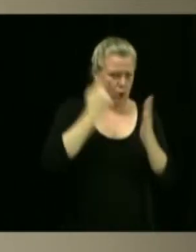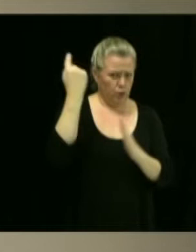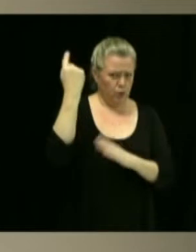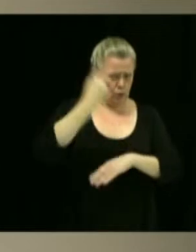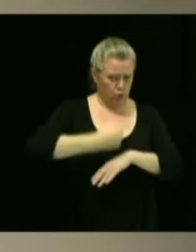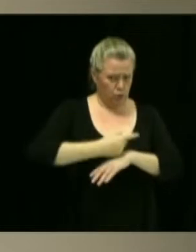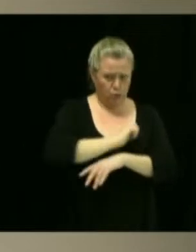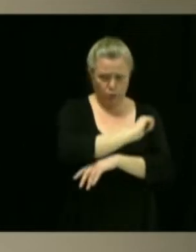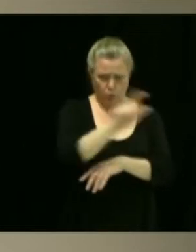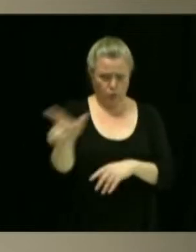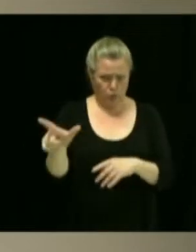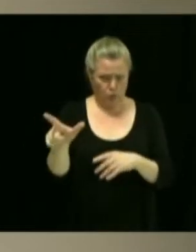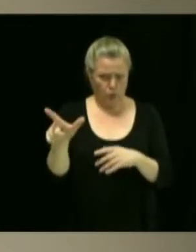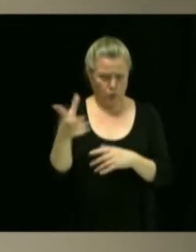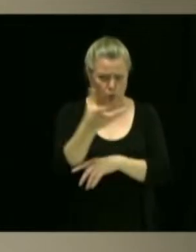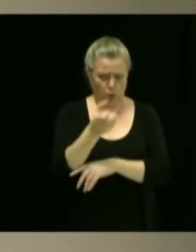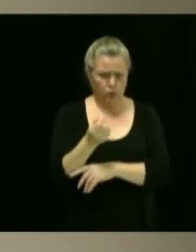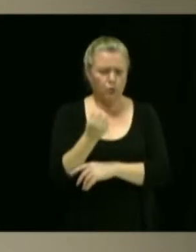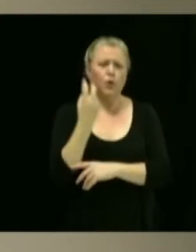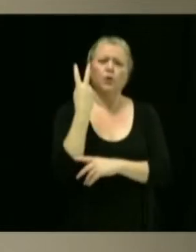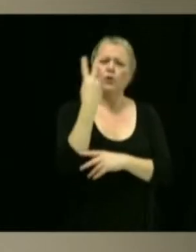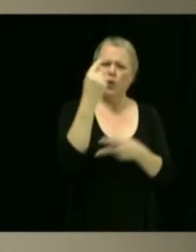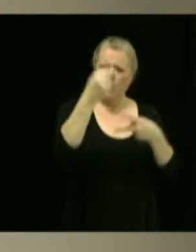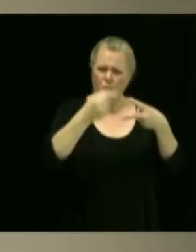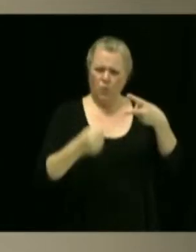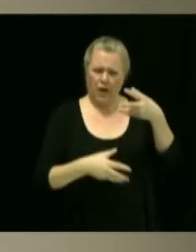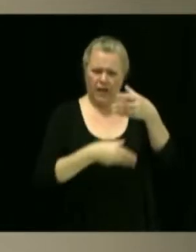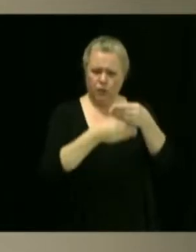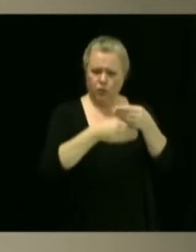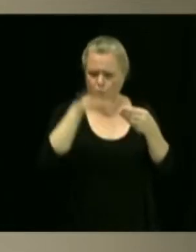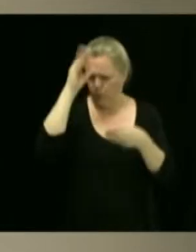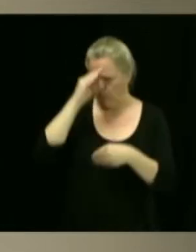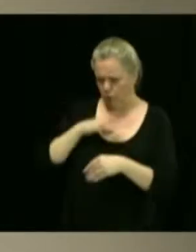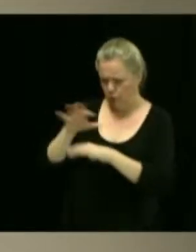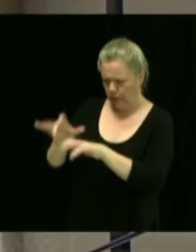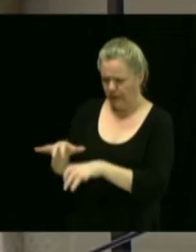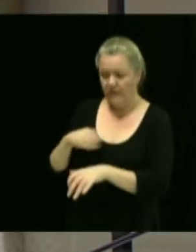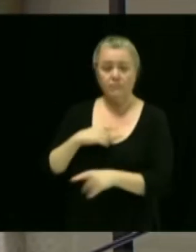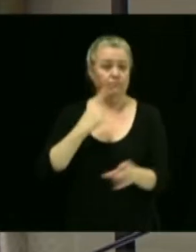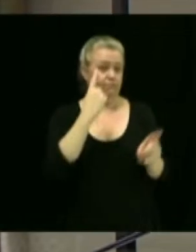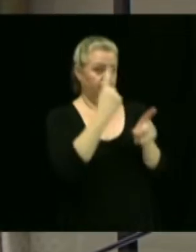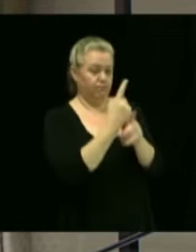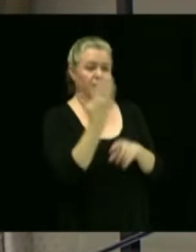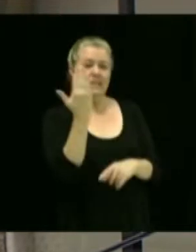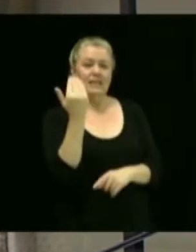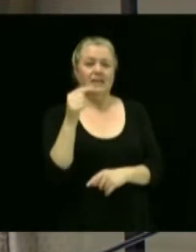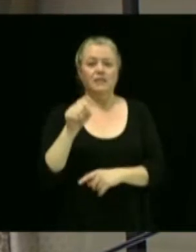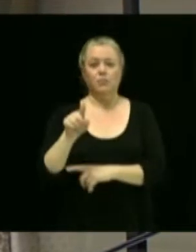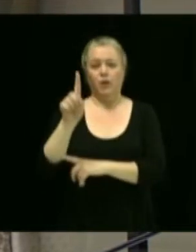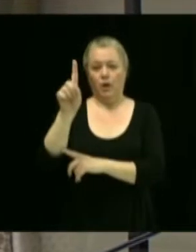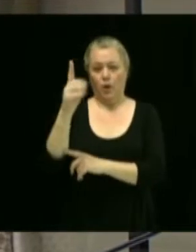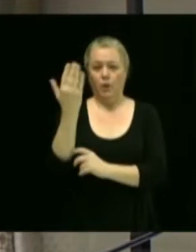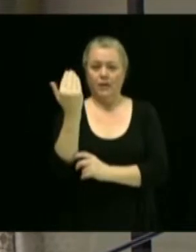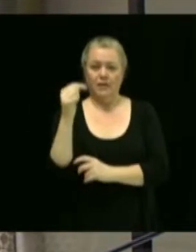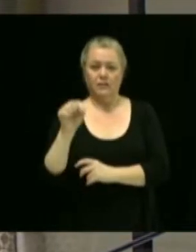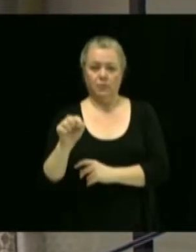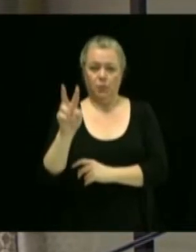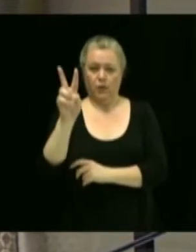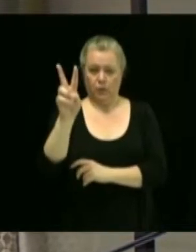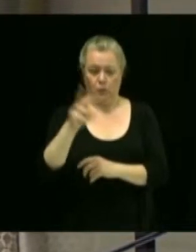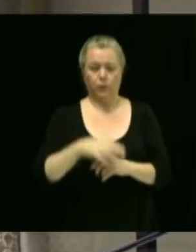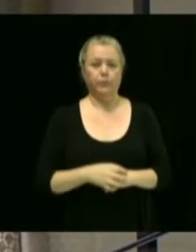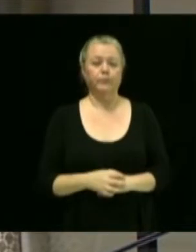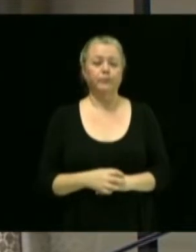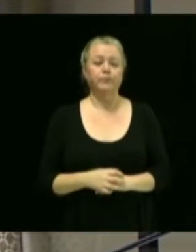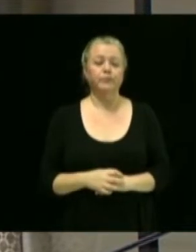regarderait pour ajouter deux points, M. le Graffier? Tout à fait. Alors, 15.1, 15.2. Alors, on pourra tituler ces